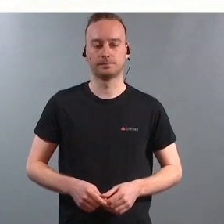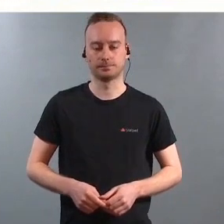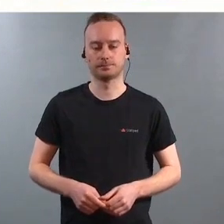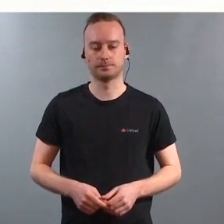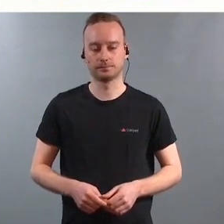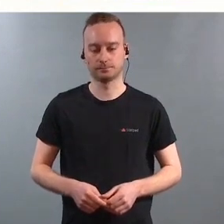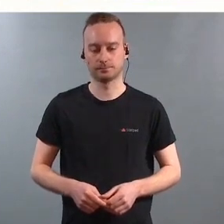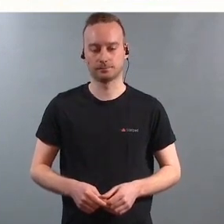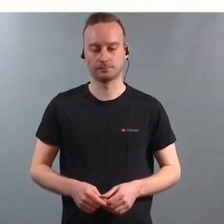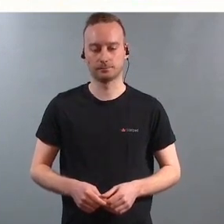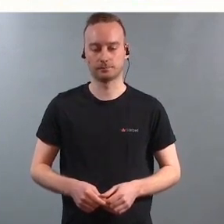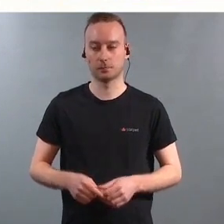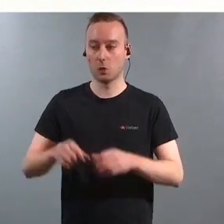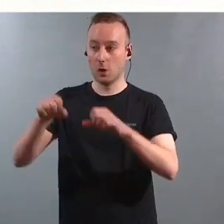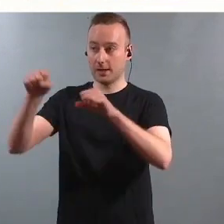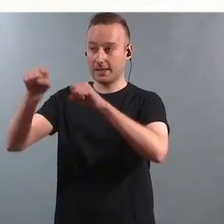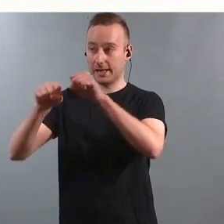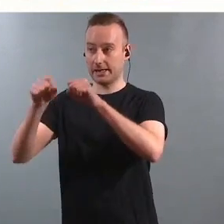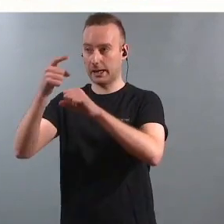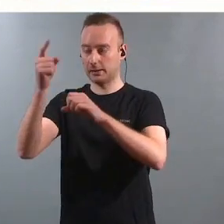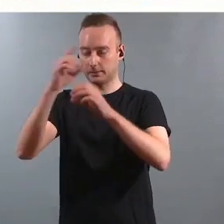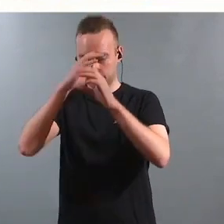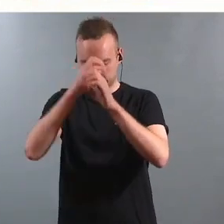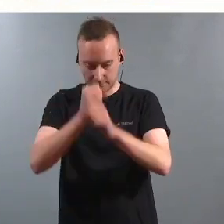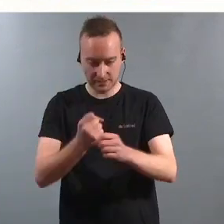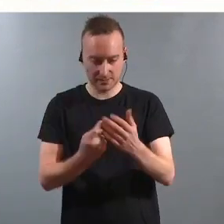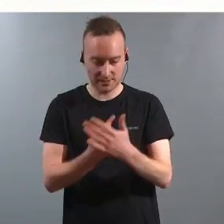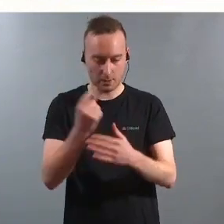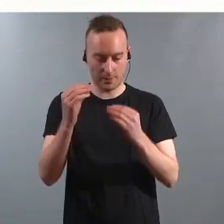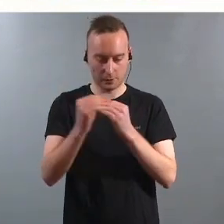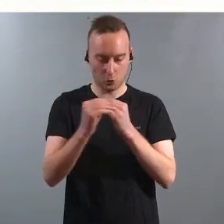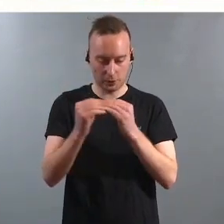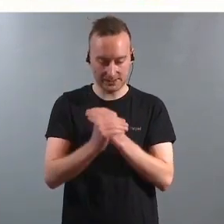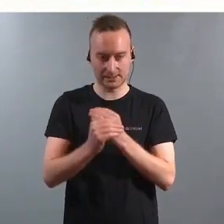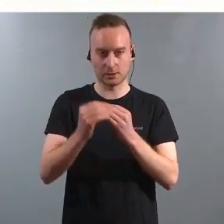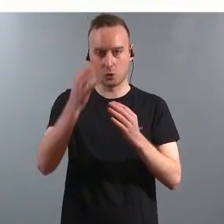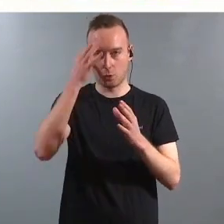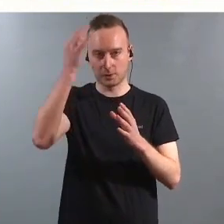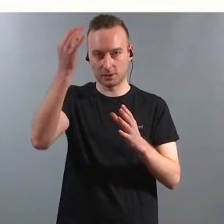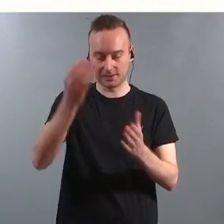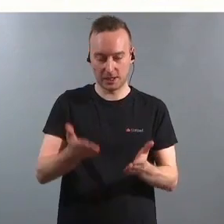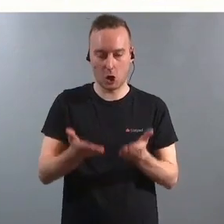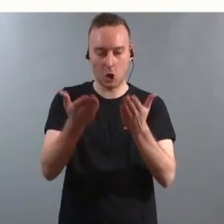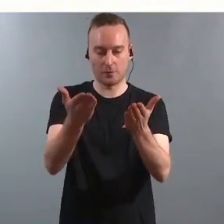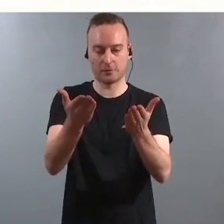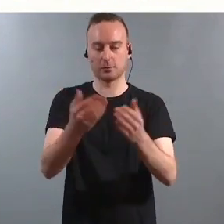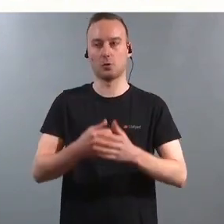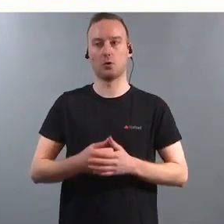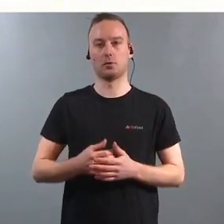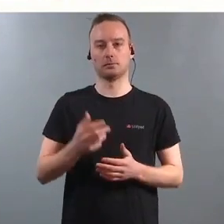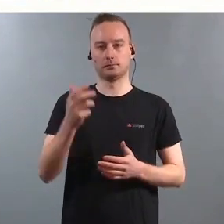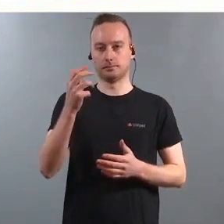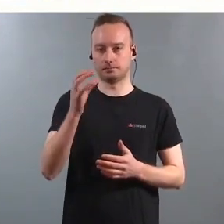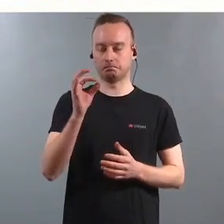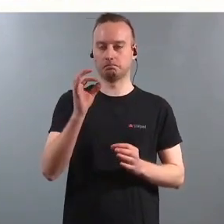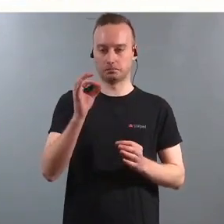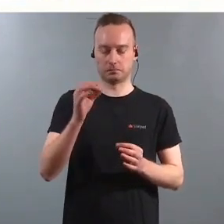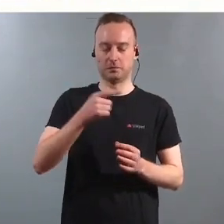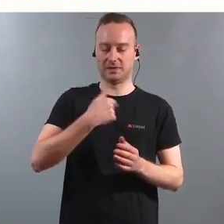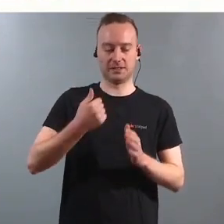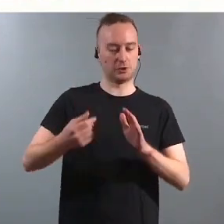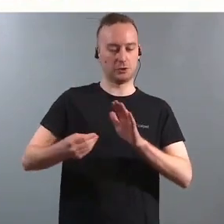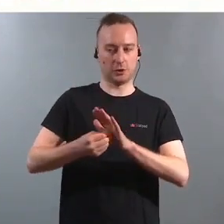Så er regjeringen opptatt av at det skal være et spesialpedagogisk kompetanseløft. Og det er veldig bra, og det støtter vi fullt ut.